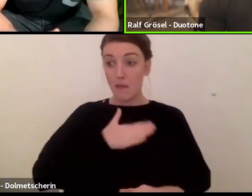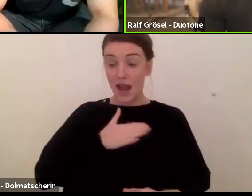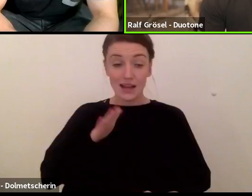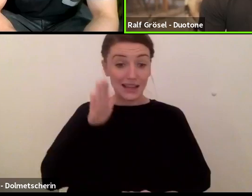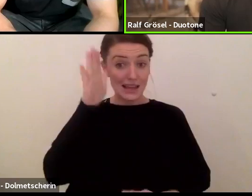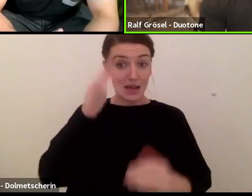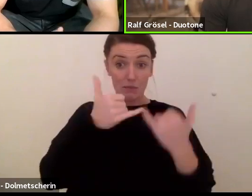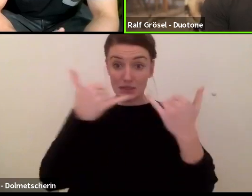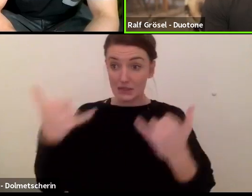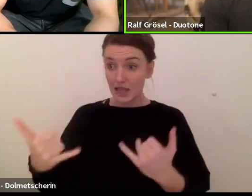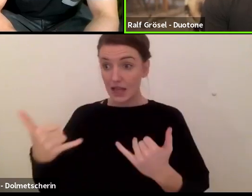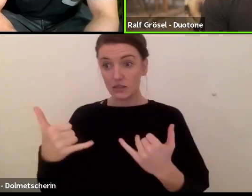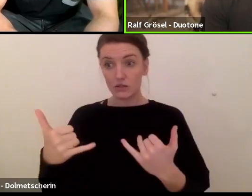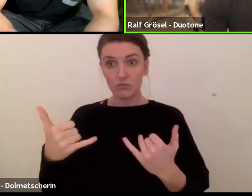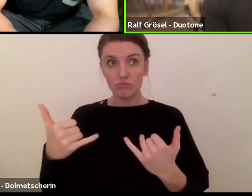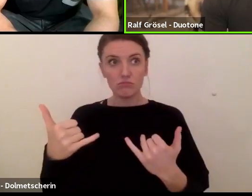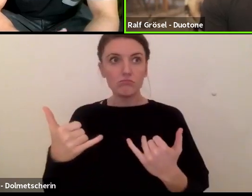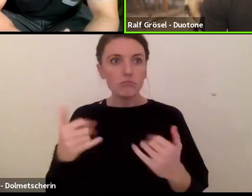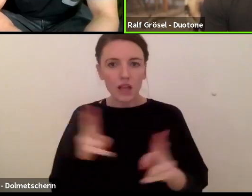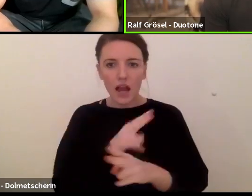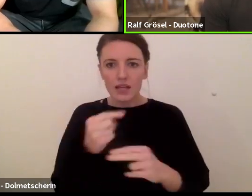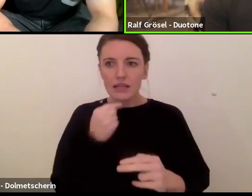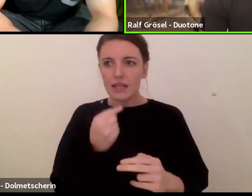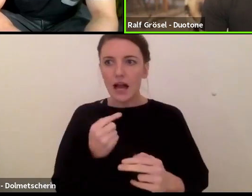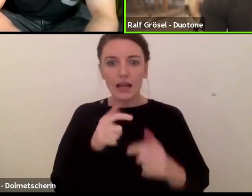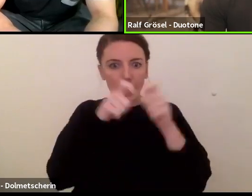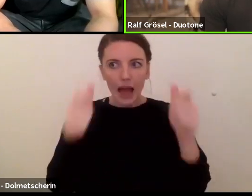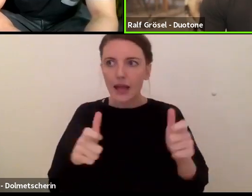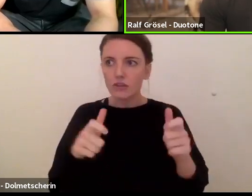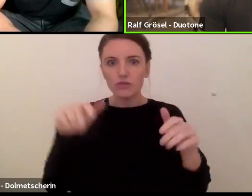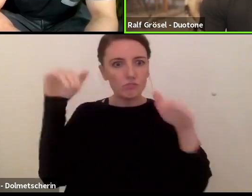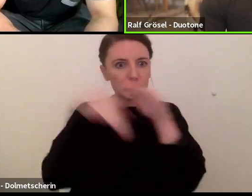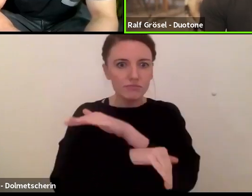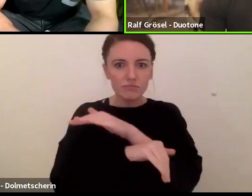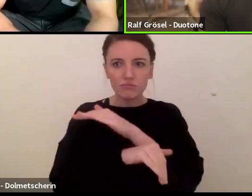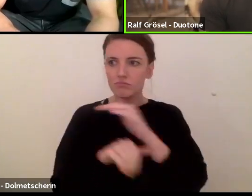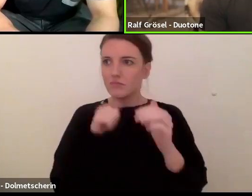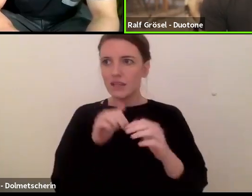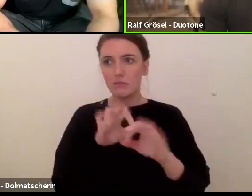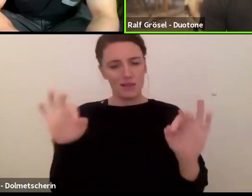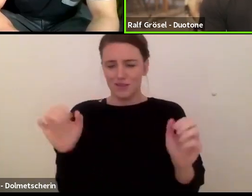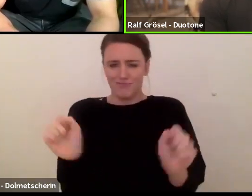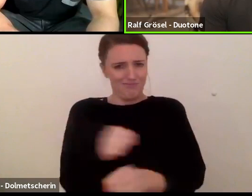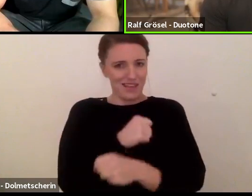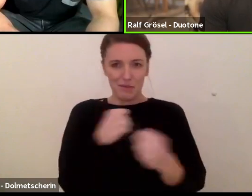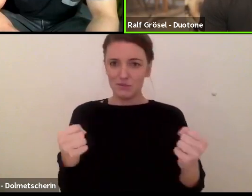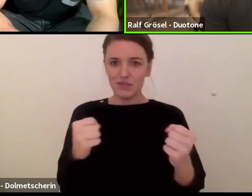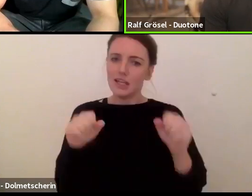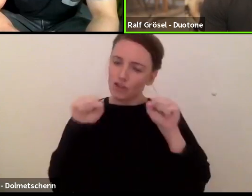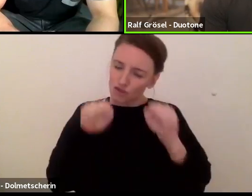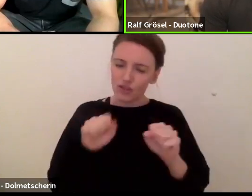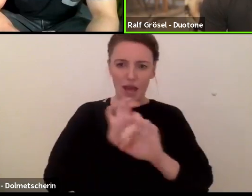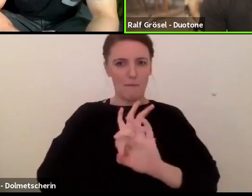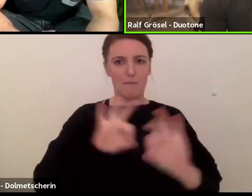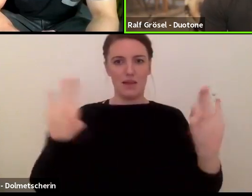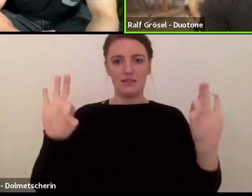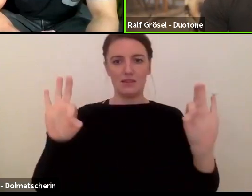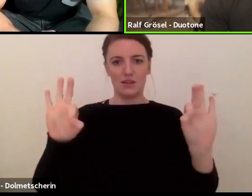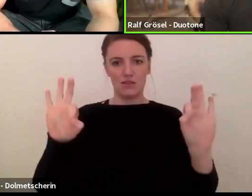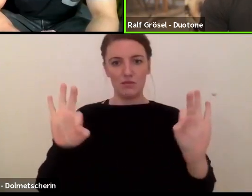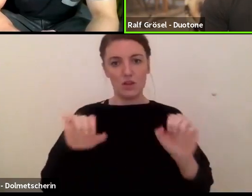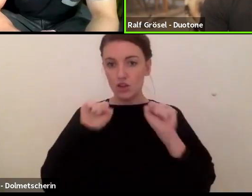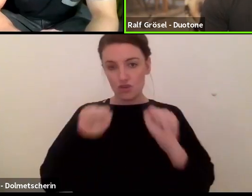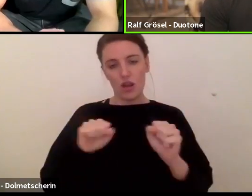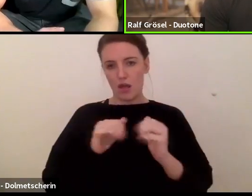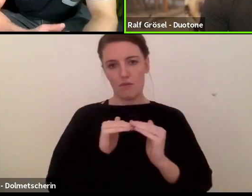dass man sagen konnte, also der Kite ist nicht besser geworden. Also definitiv nicht, sondern es ist in Summe seiner Einzelteile, es ist auf jeden Fall